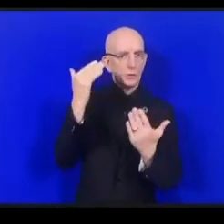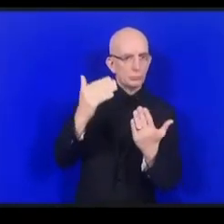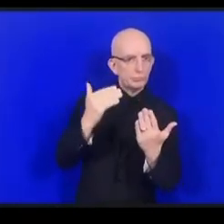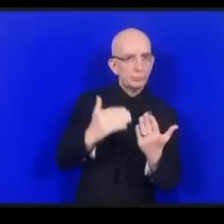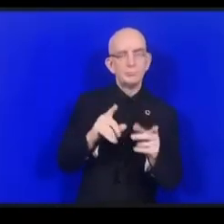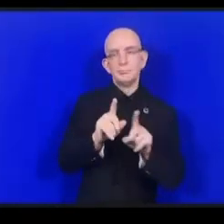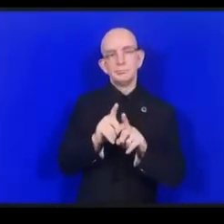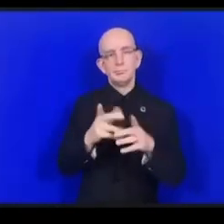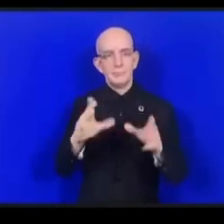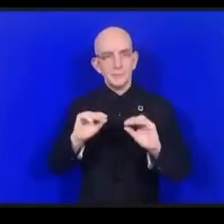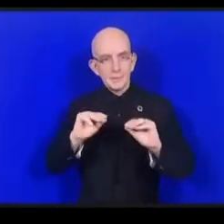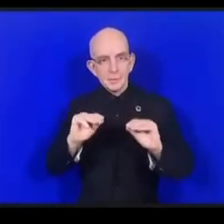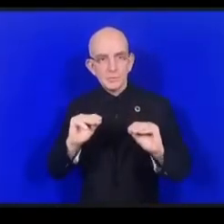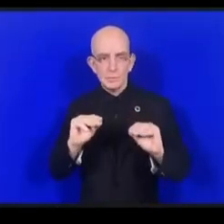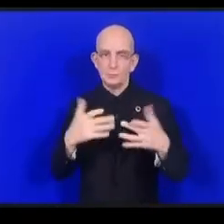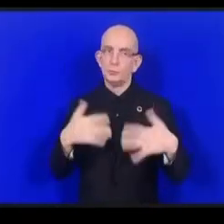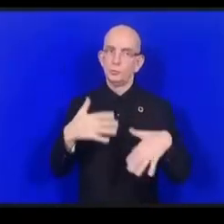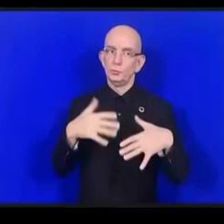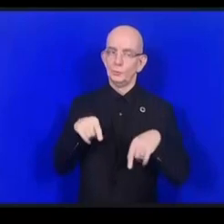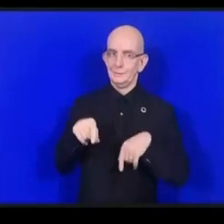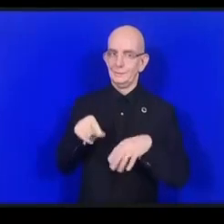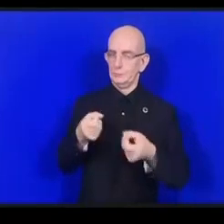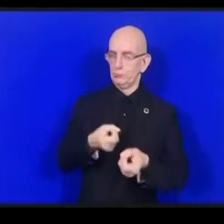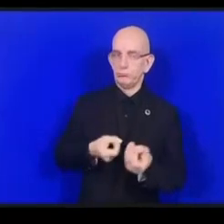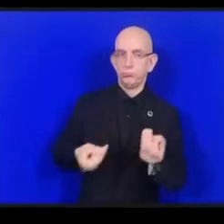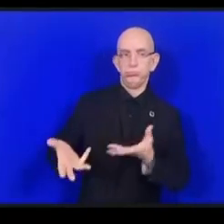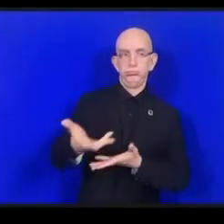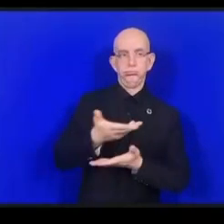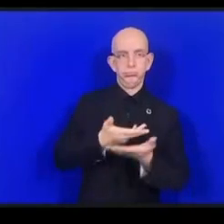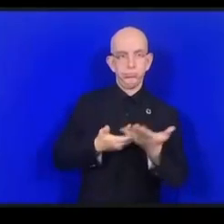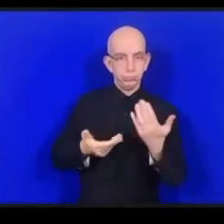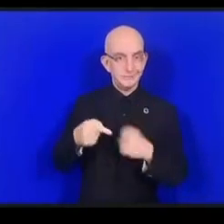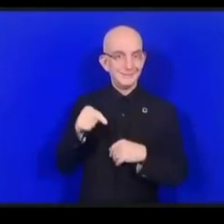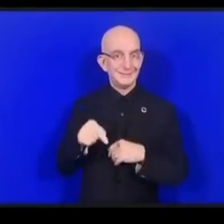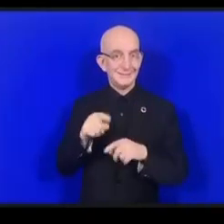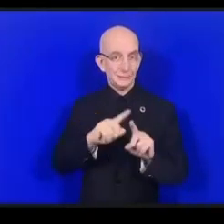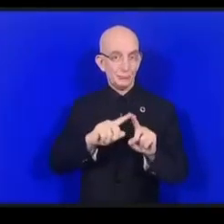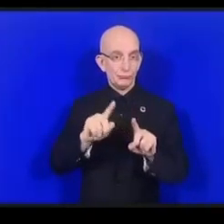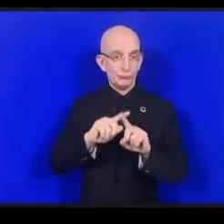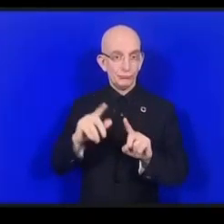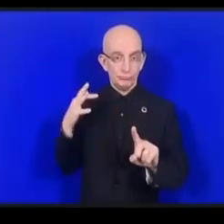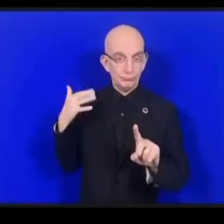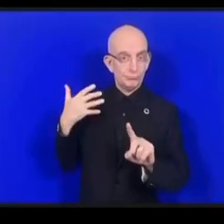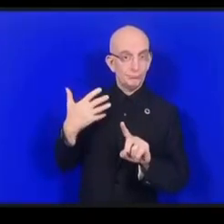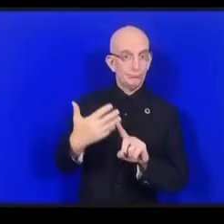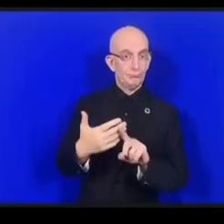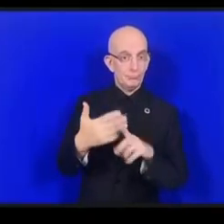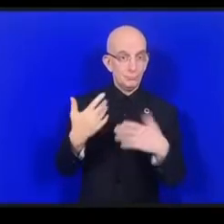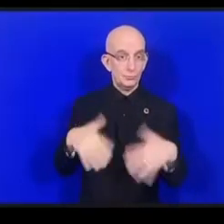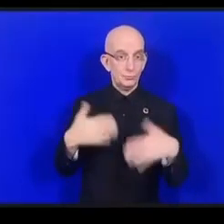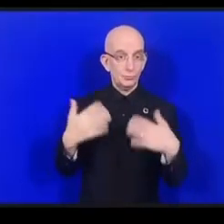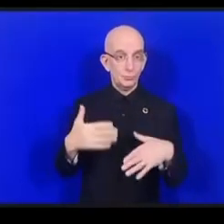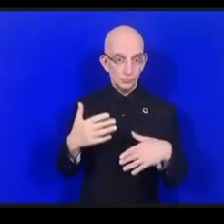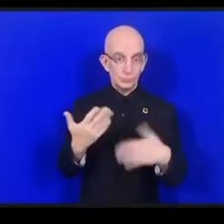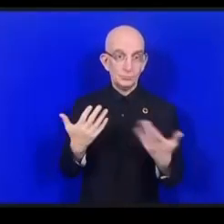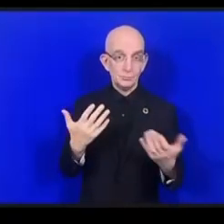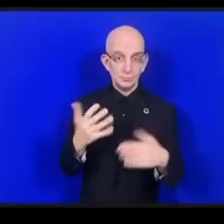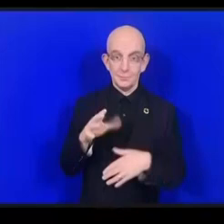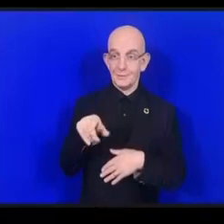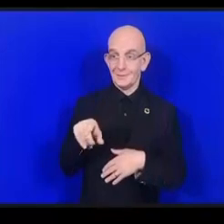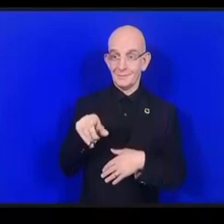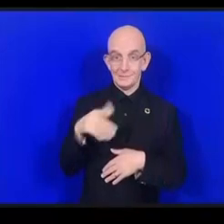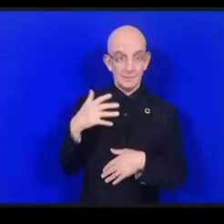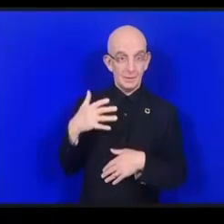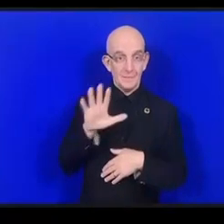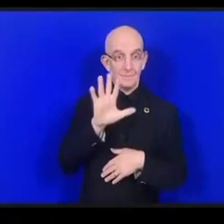تحالف الدينامي يتكون 500 عضوا والعمل